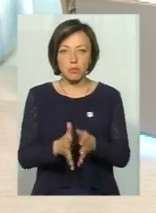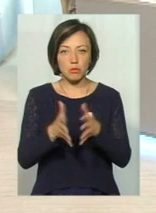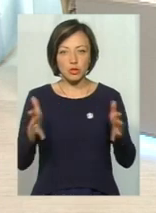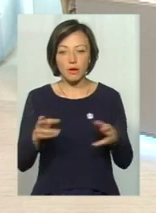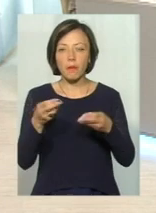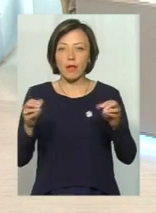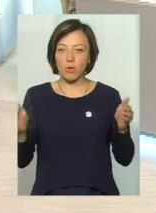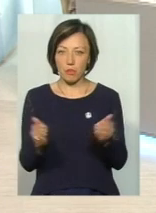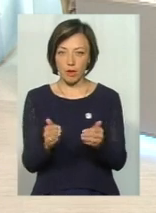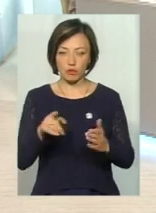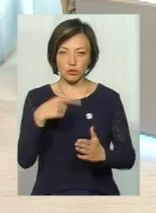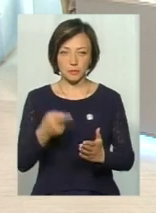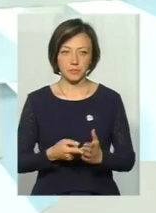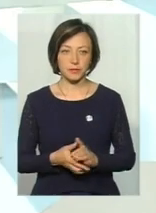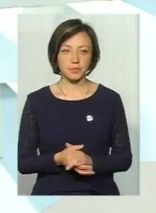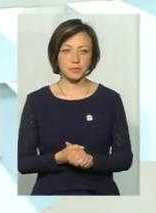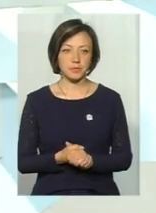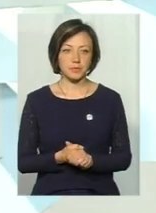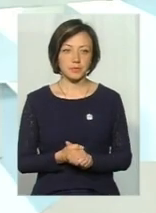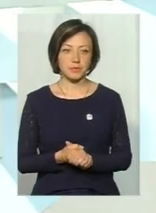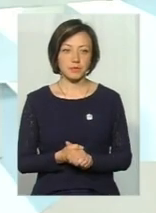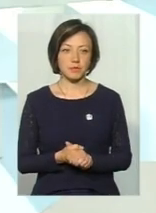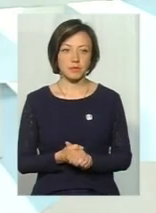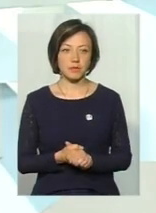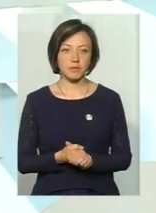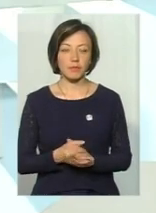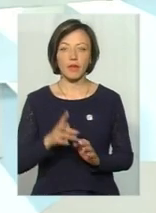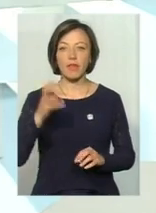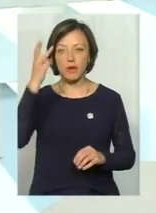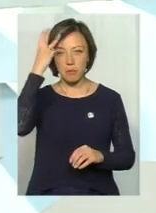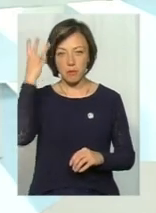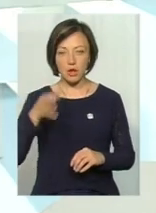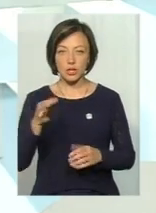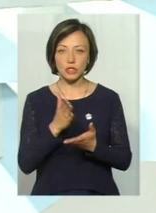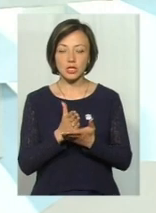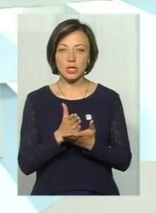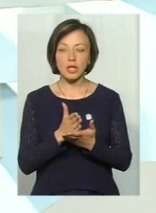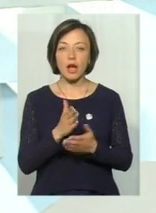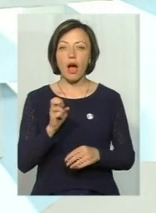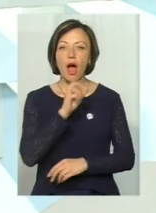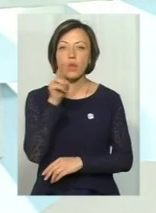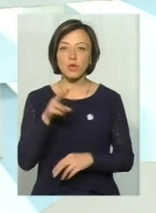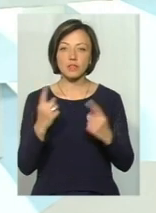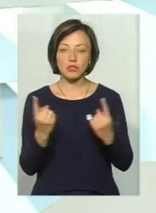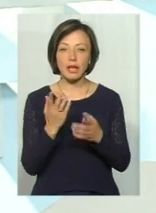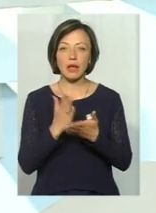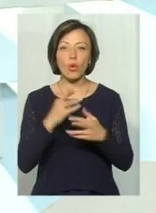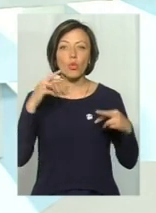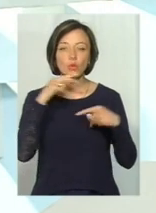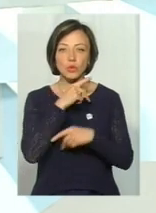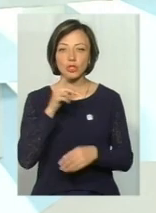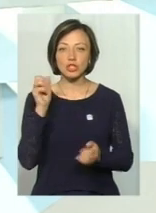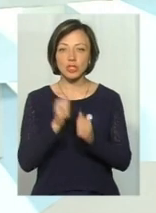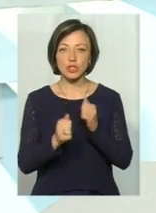найменше? На Хмельниччині гадюка звичайна є отруйною змією, яка найчастіше всього